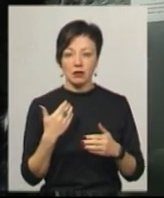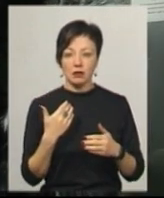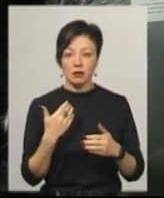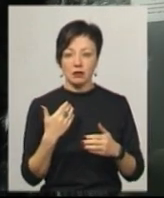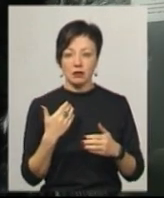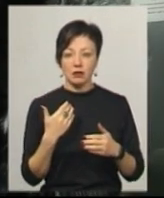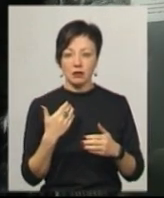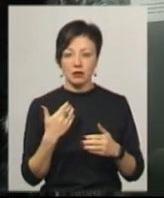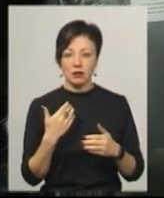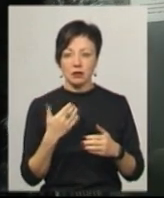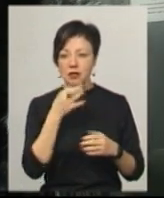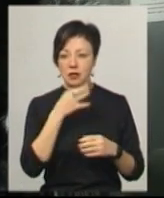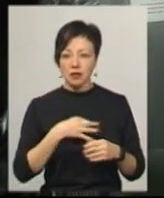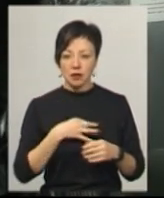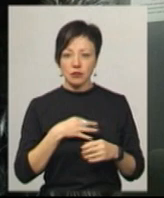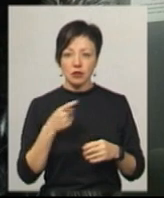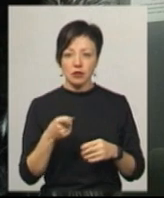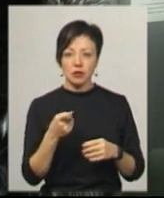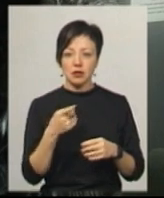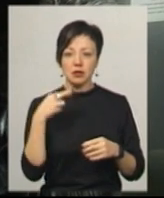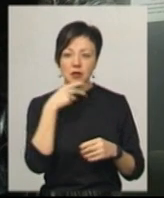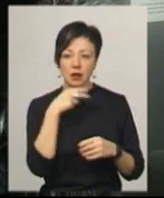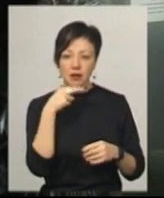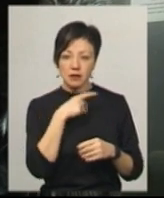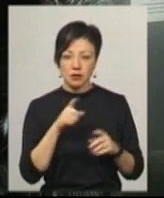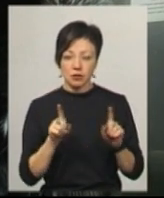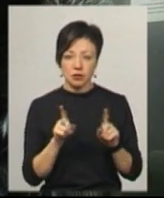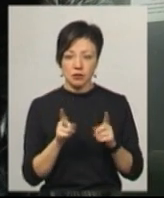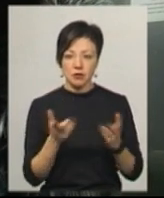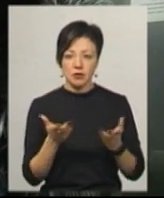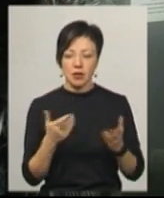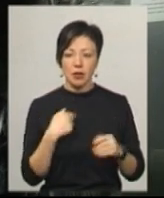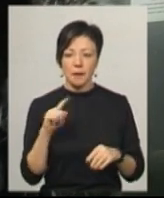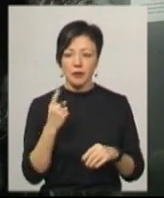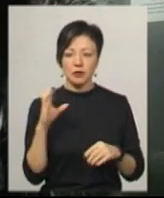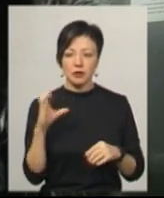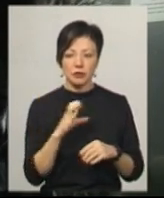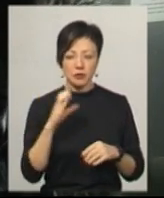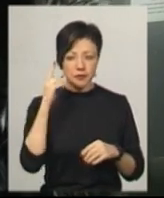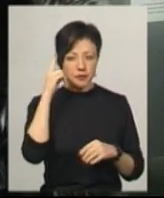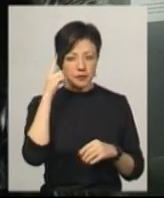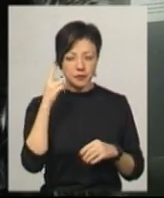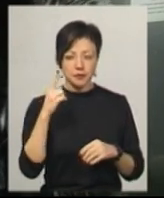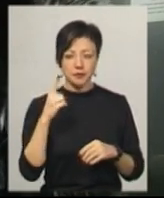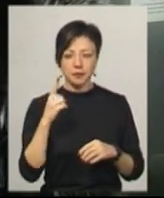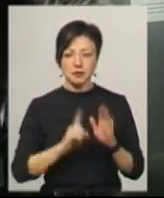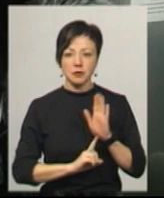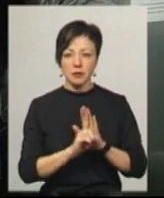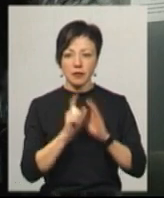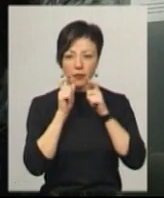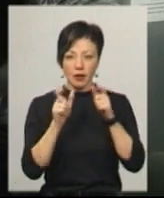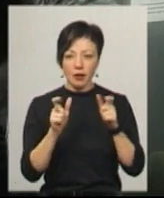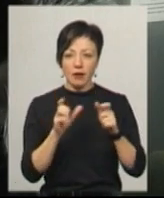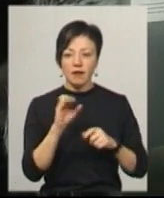він мені сказав, що їх чимось травять. Я тоді в першу секунду, що мені прийшло перше в голову, я почала йому